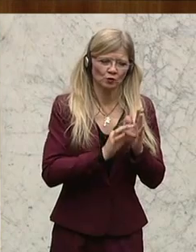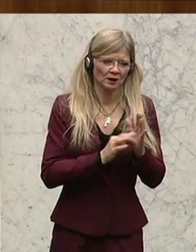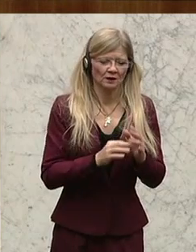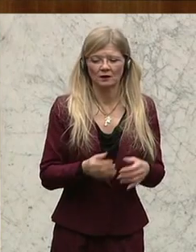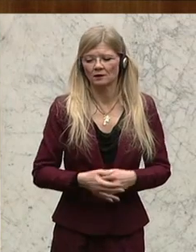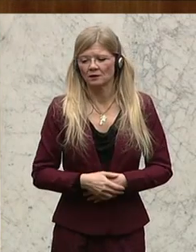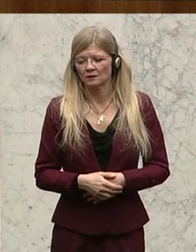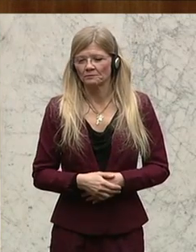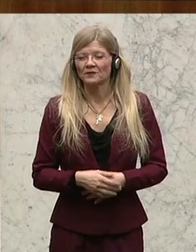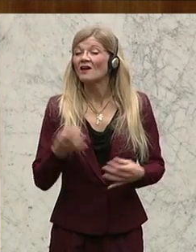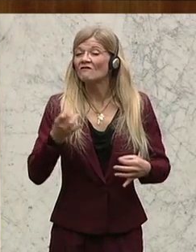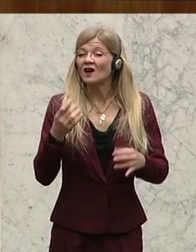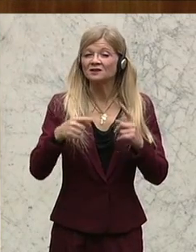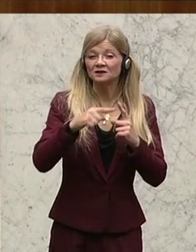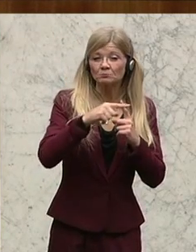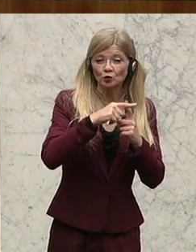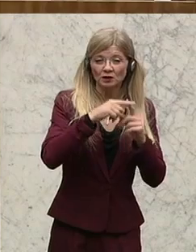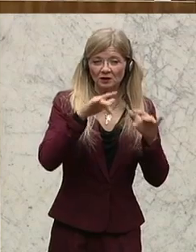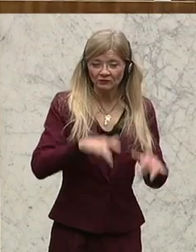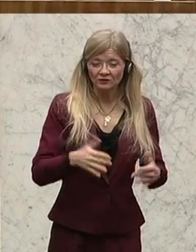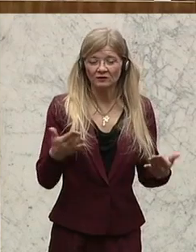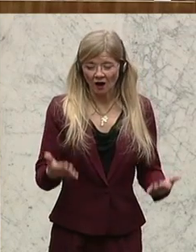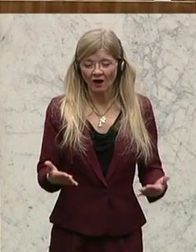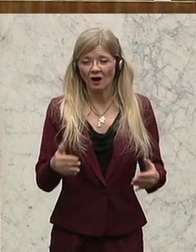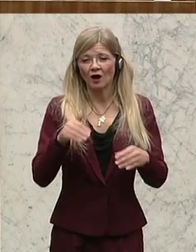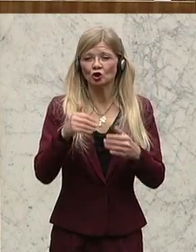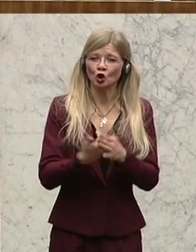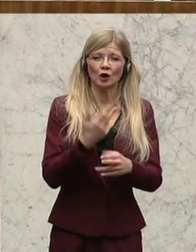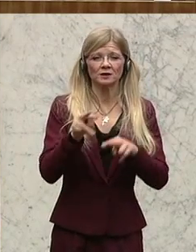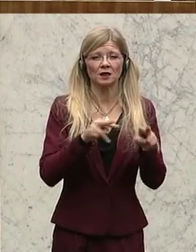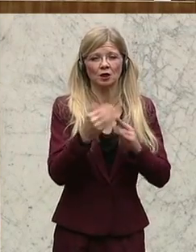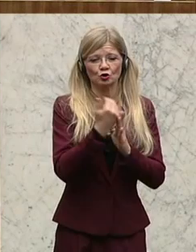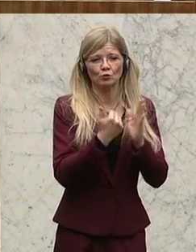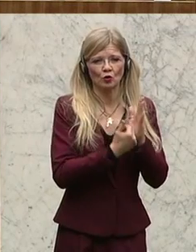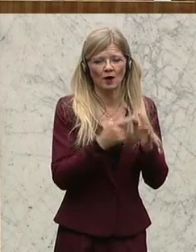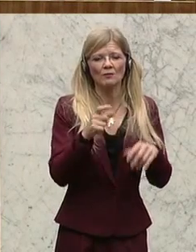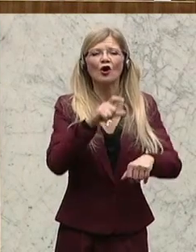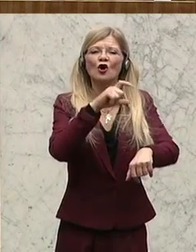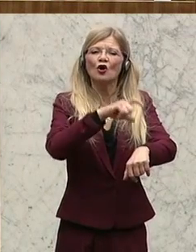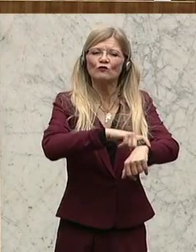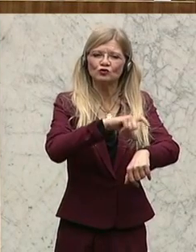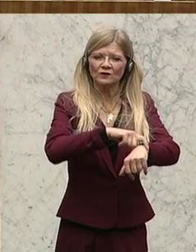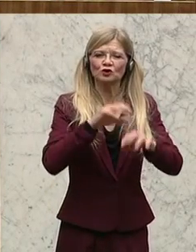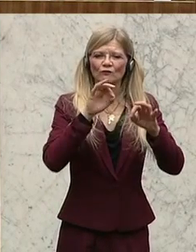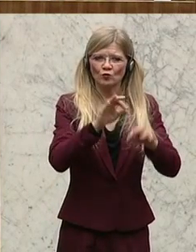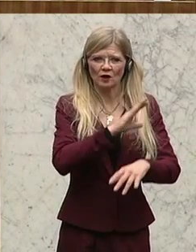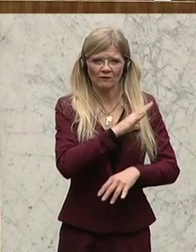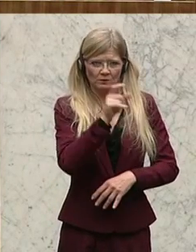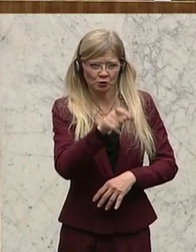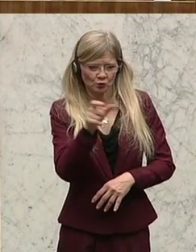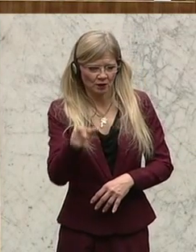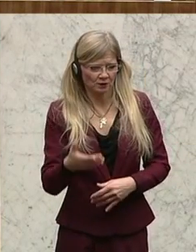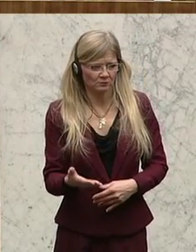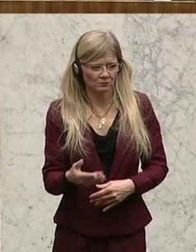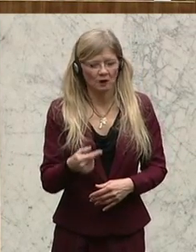Herr Bundesminister, im neuen Regierungsprogramm die Fußfessel für Gefährder. Ja, ein Antrag von mir liegt bereits seit einem halben Jahr im Parlament,